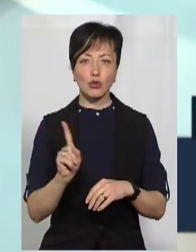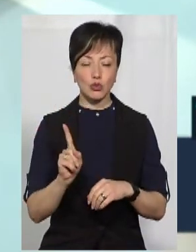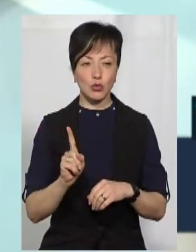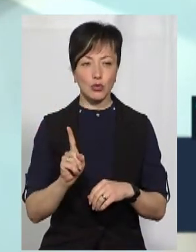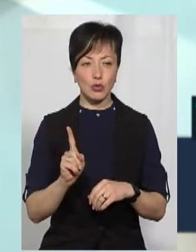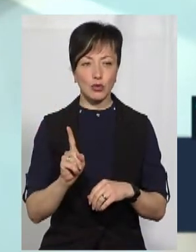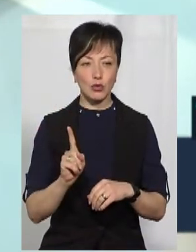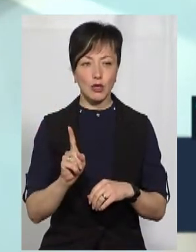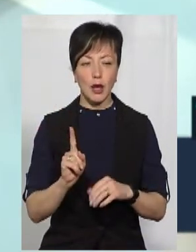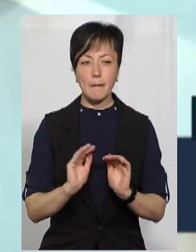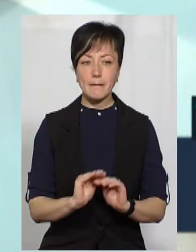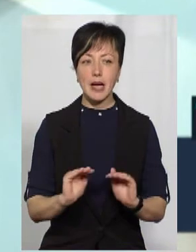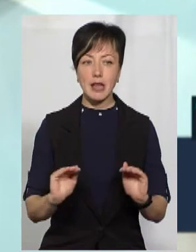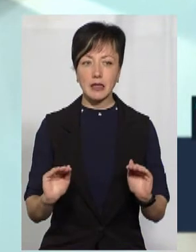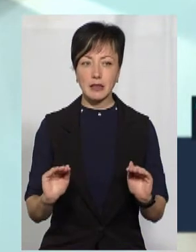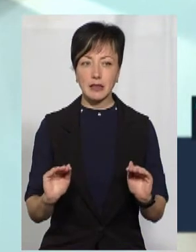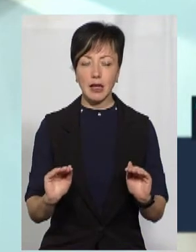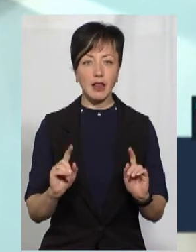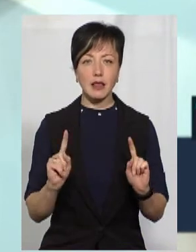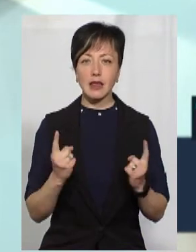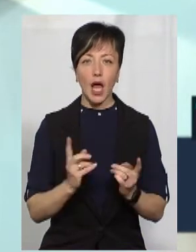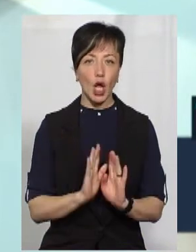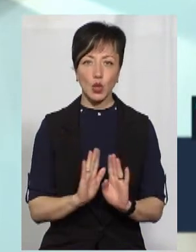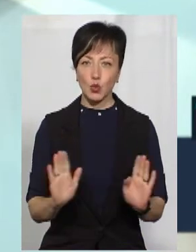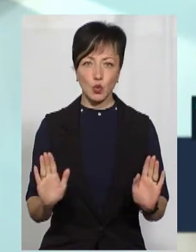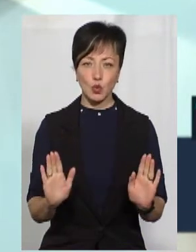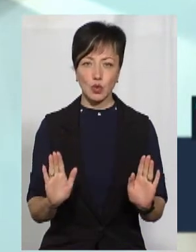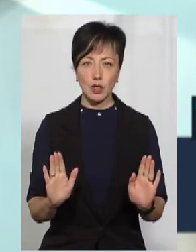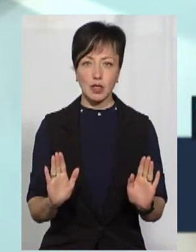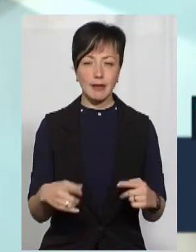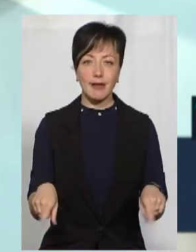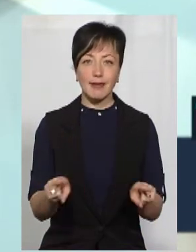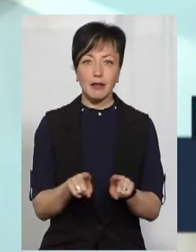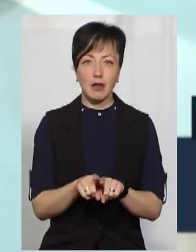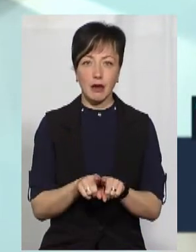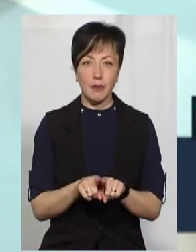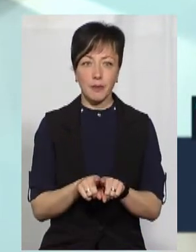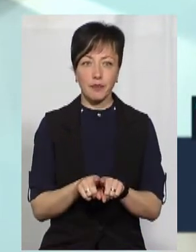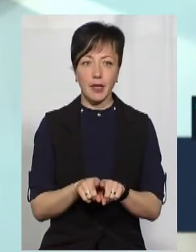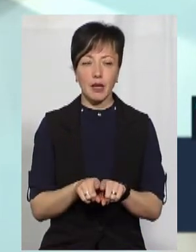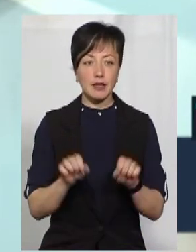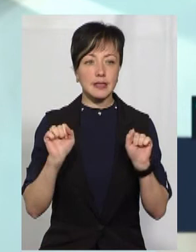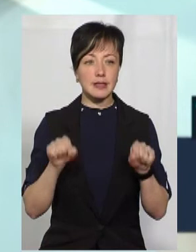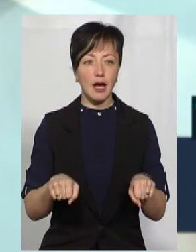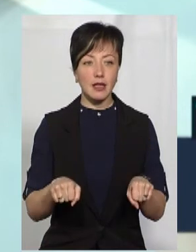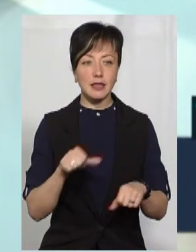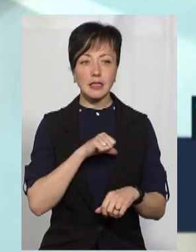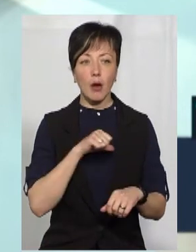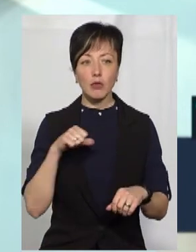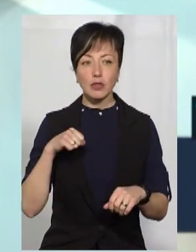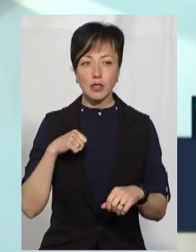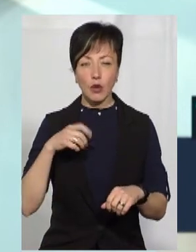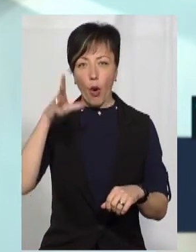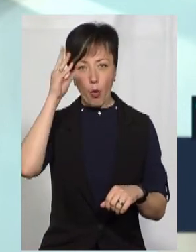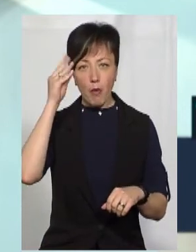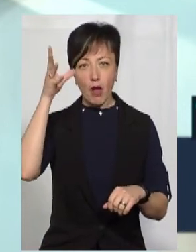маленькі діти не дуже, не наскільки здатні самостійно